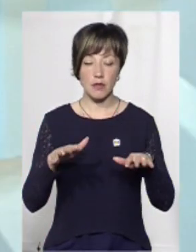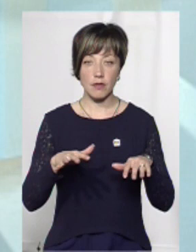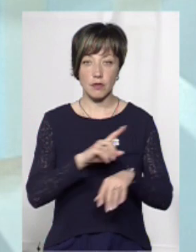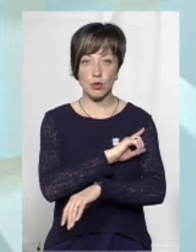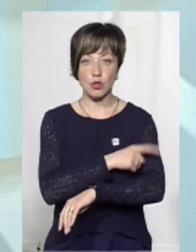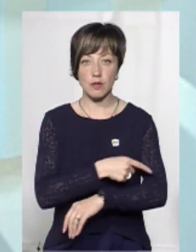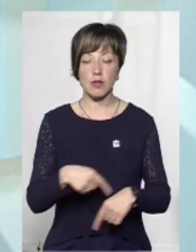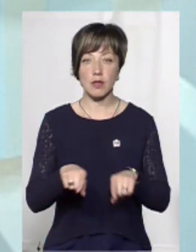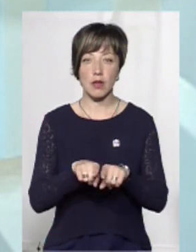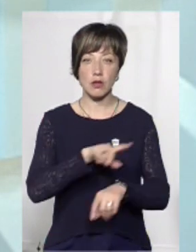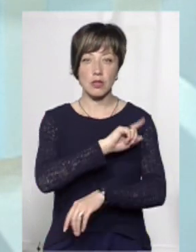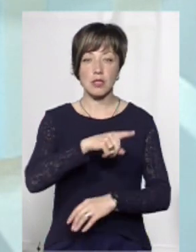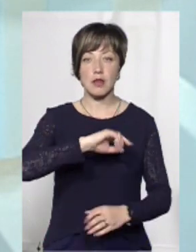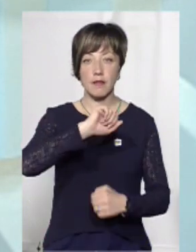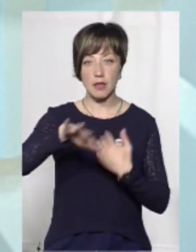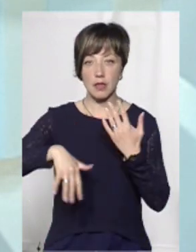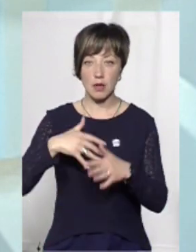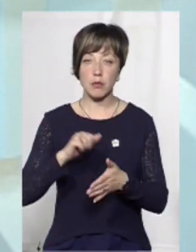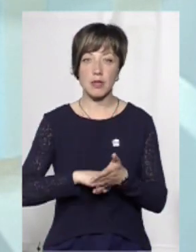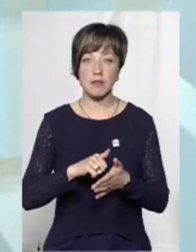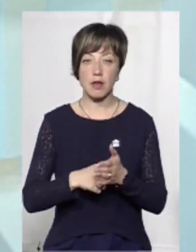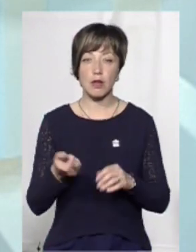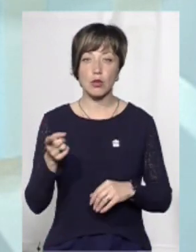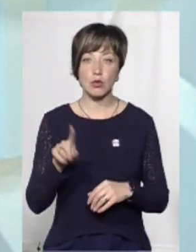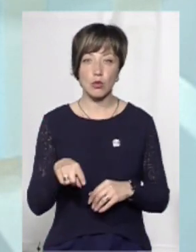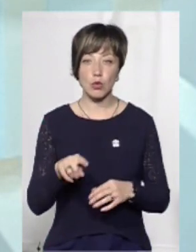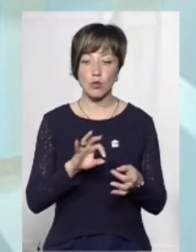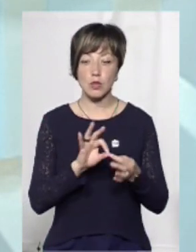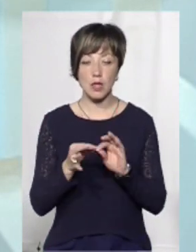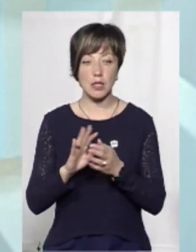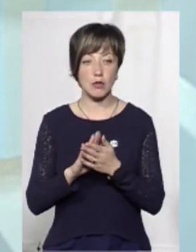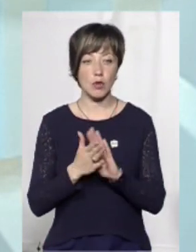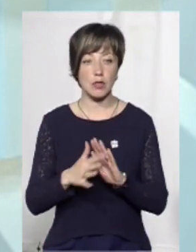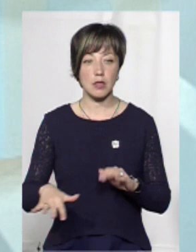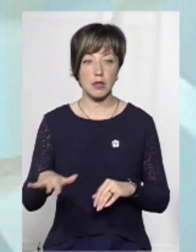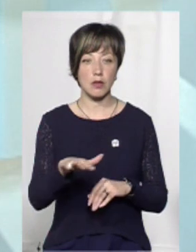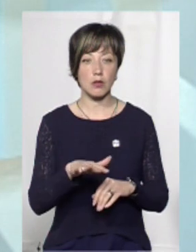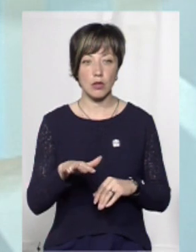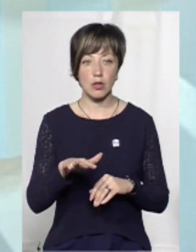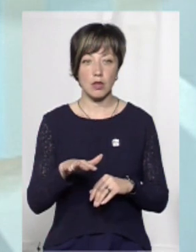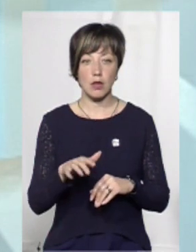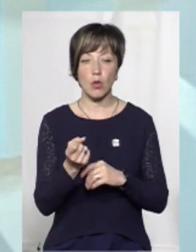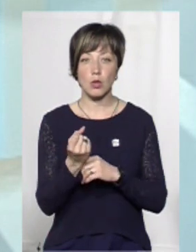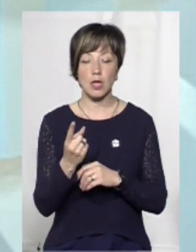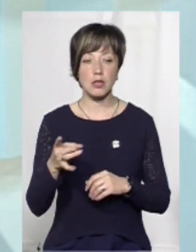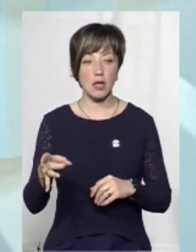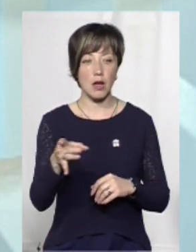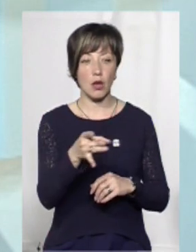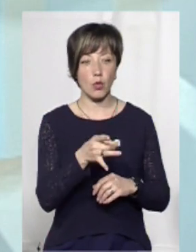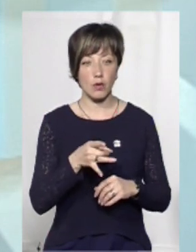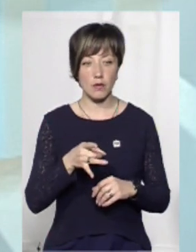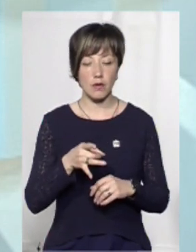дощів, а також шквальні вітри, призвела до ускладнення ситуації на території 12 районів області.